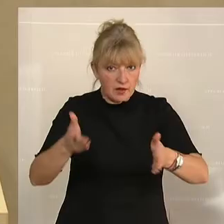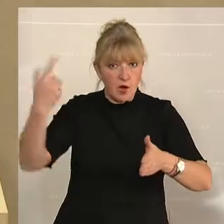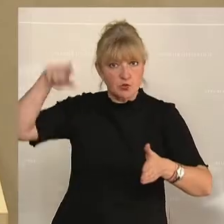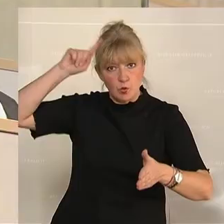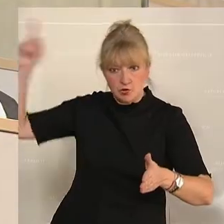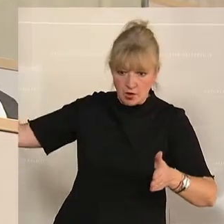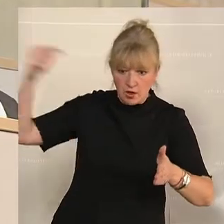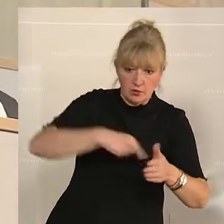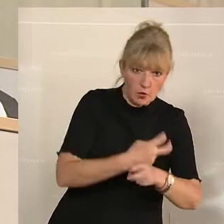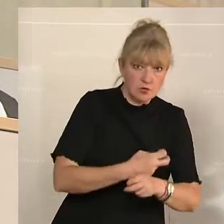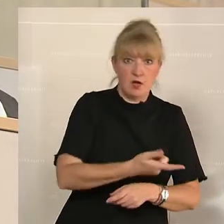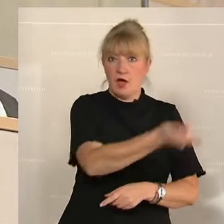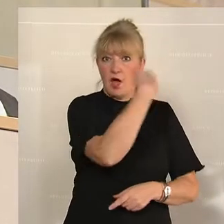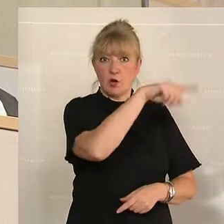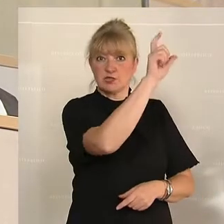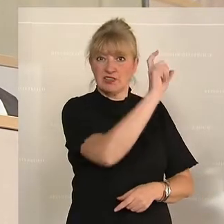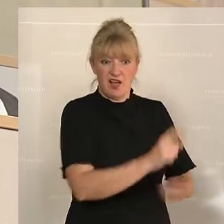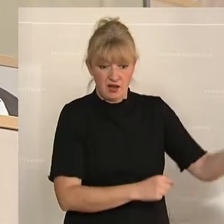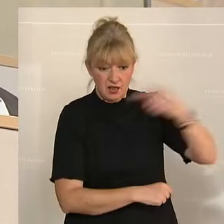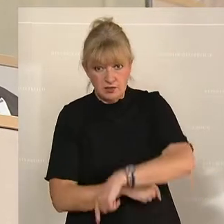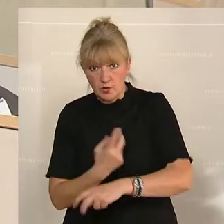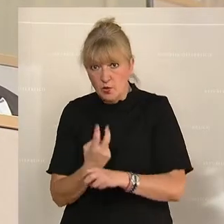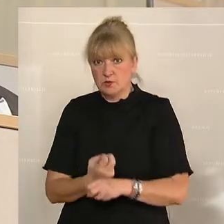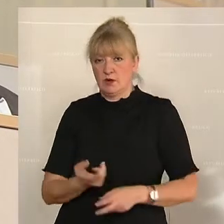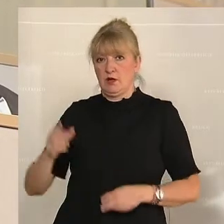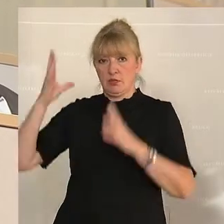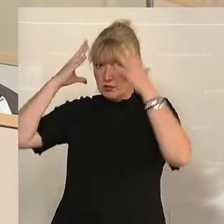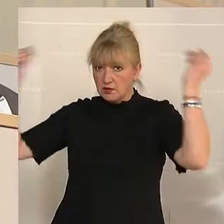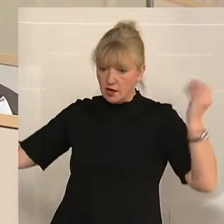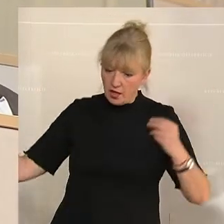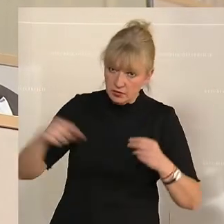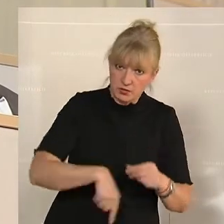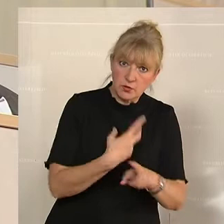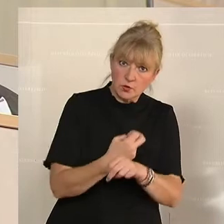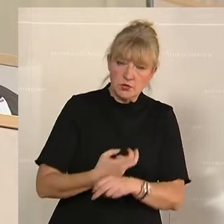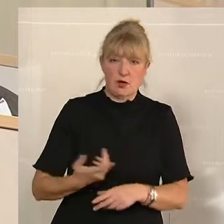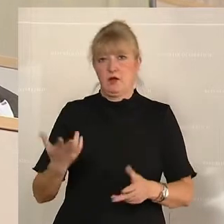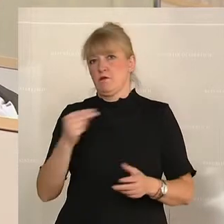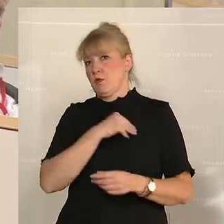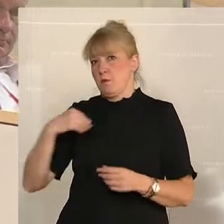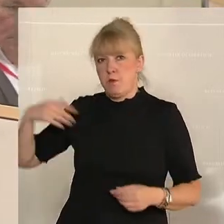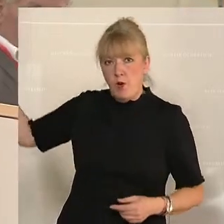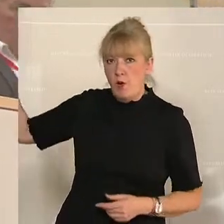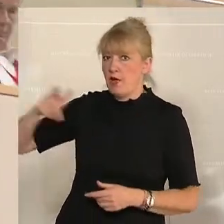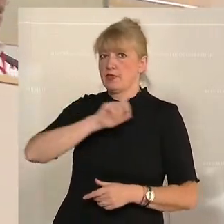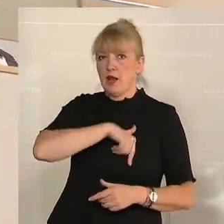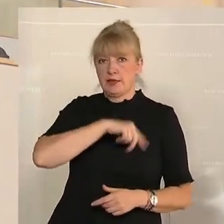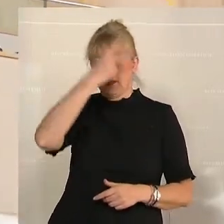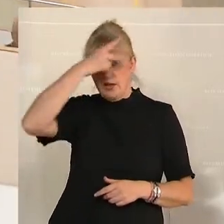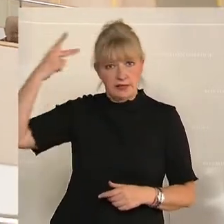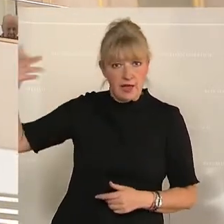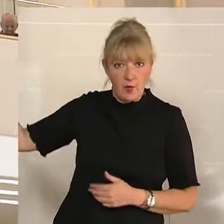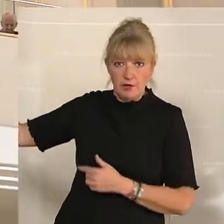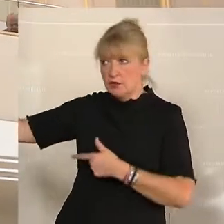Österreich, aus Italien nach Österreich, aus den Niederlanden nach Österreich, von Polen, Lettland, Litauen,